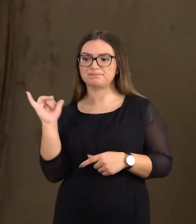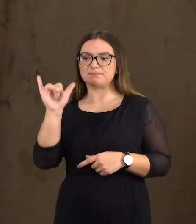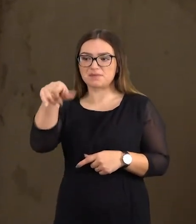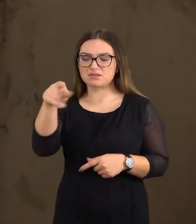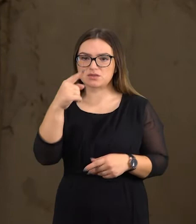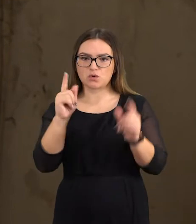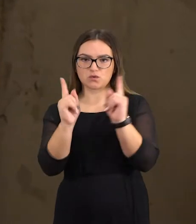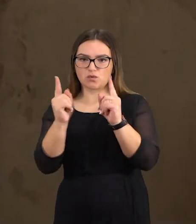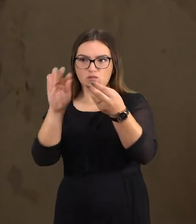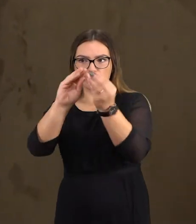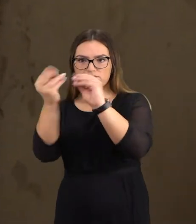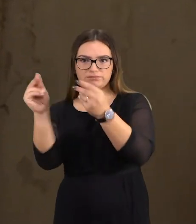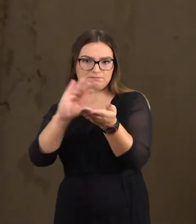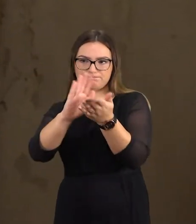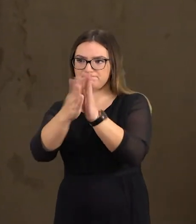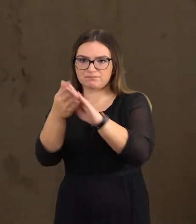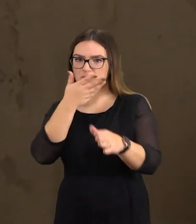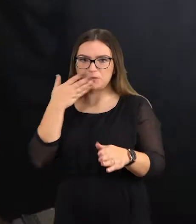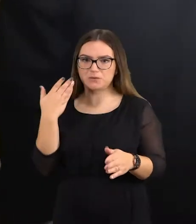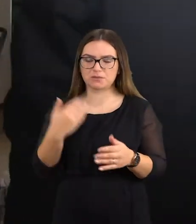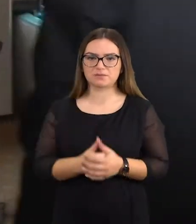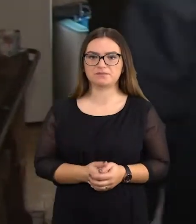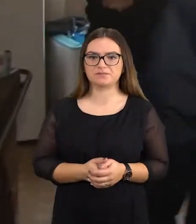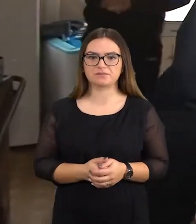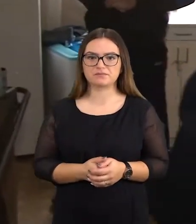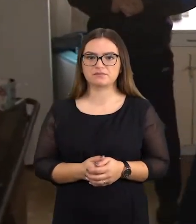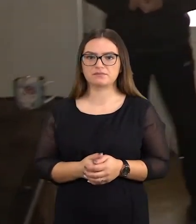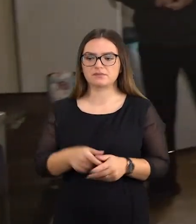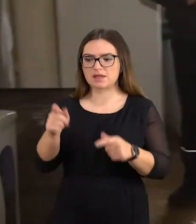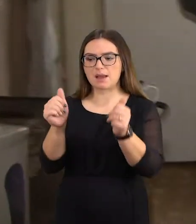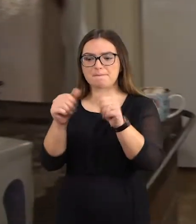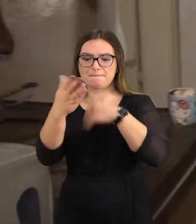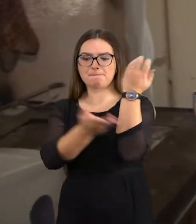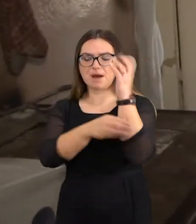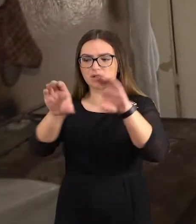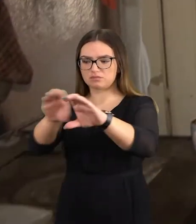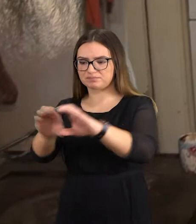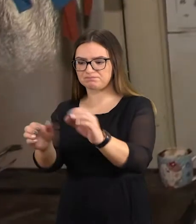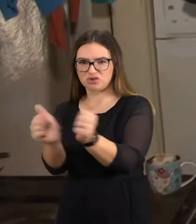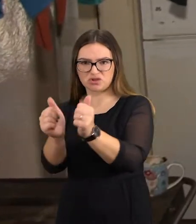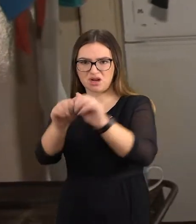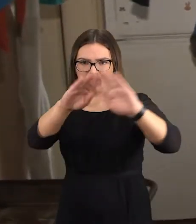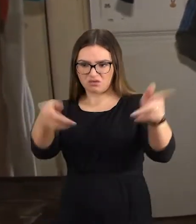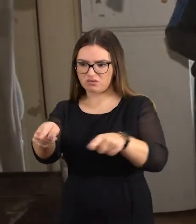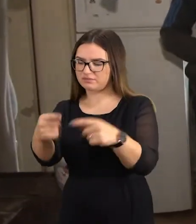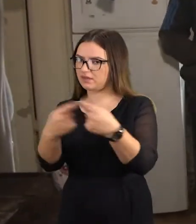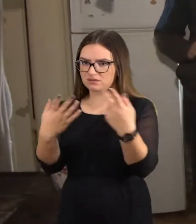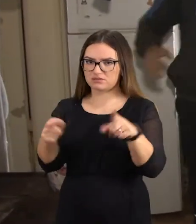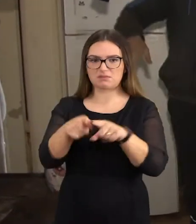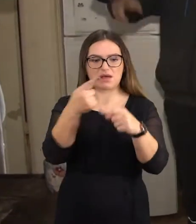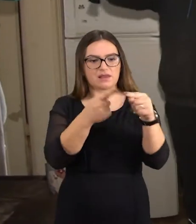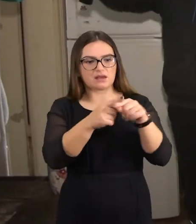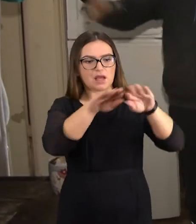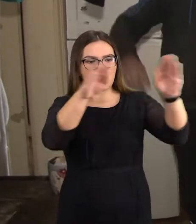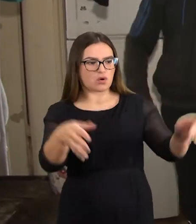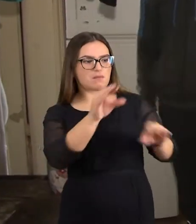nepasirūpinta saugumo. Išokusi iš krosnės žiežirba gali sukelti gaisra, nes malkos su krautos per artį. Dėktai ant krosnės gali užsidegti.